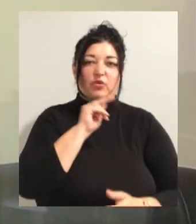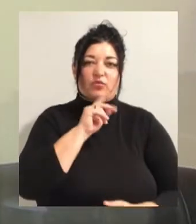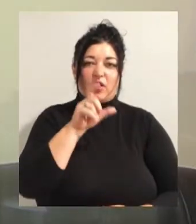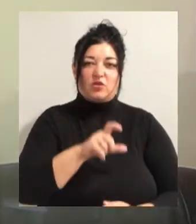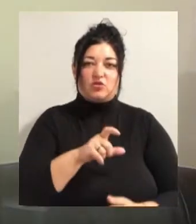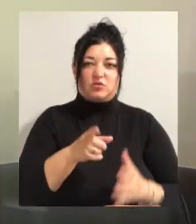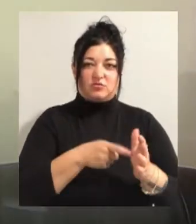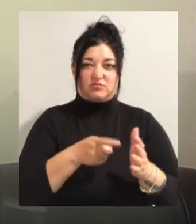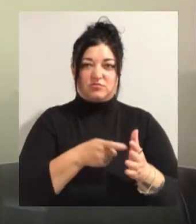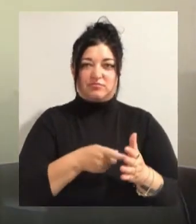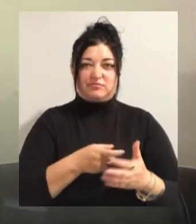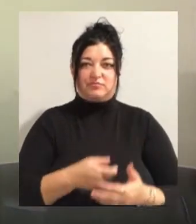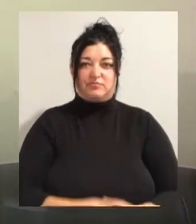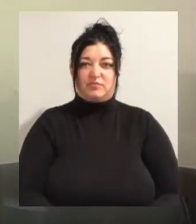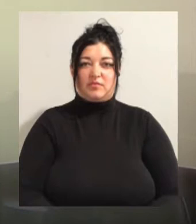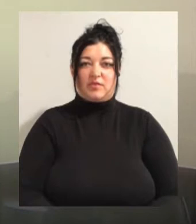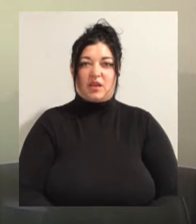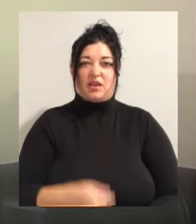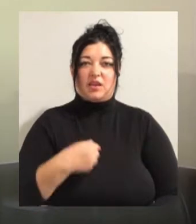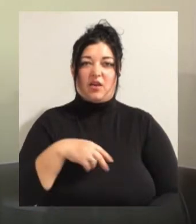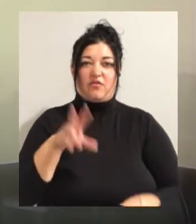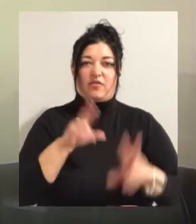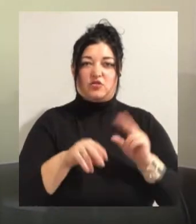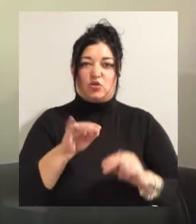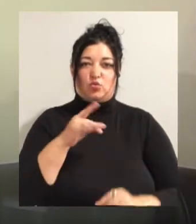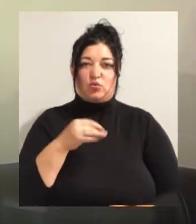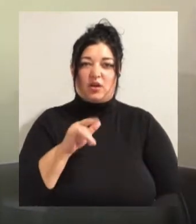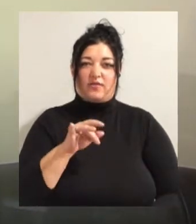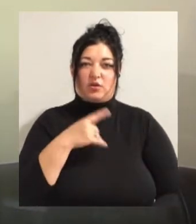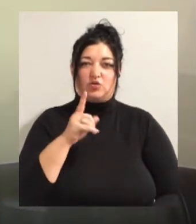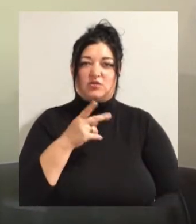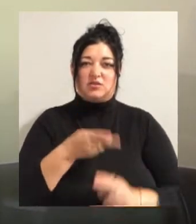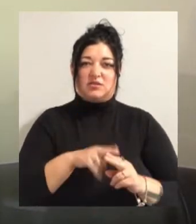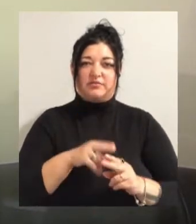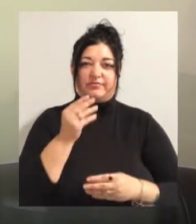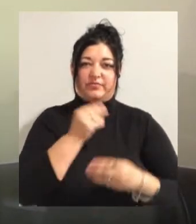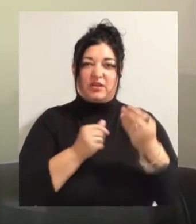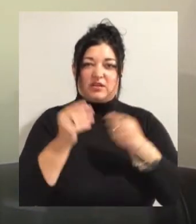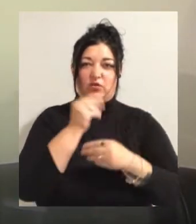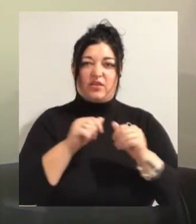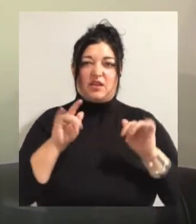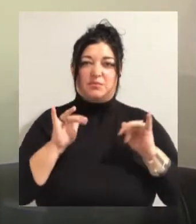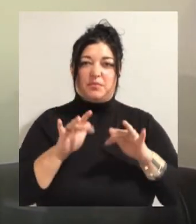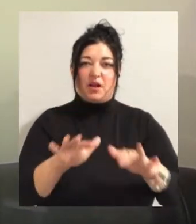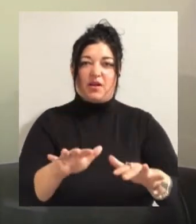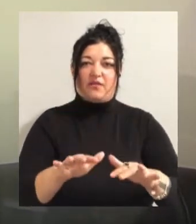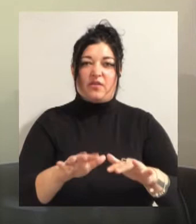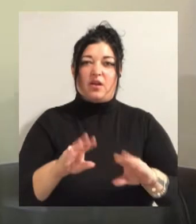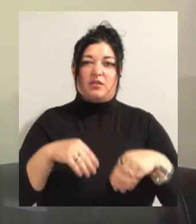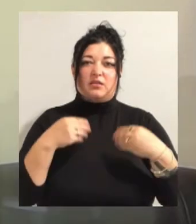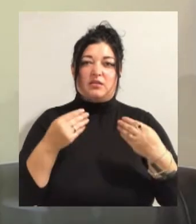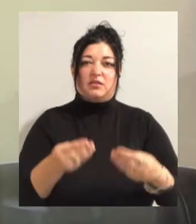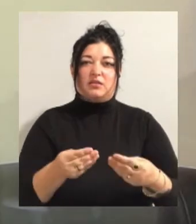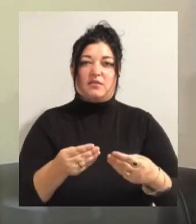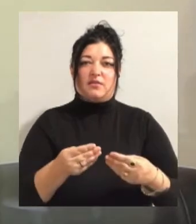змісту. Я вважаю, що це все спальсифікована справа. Повізки, які нам надавалися, яких